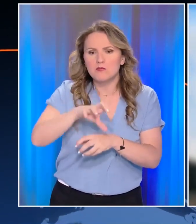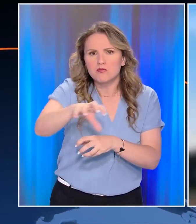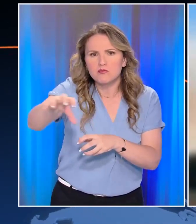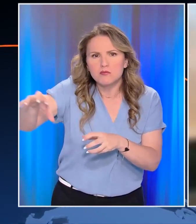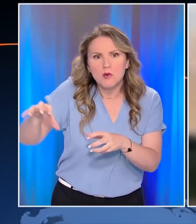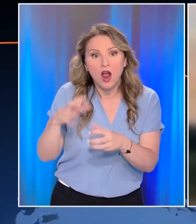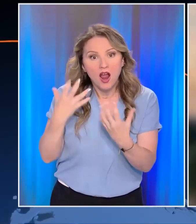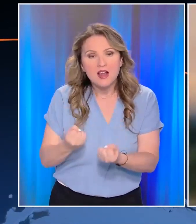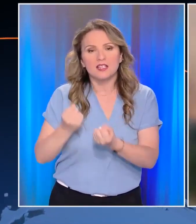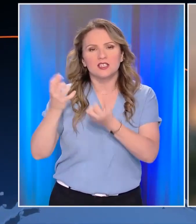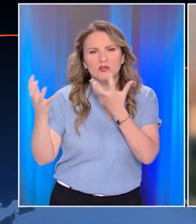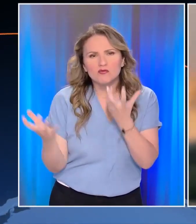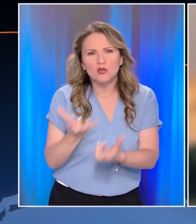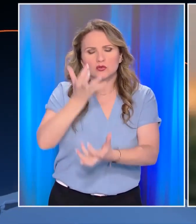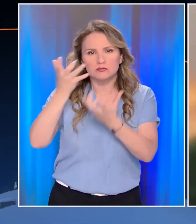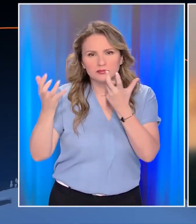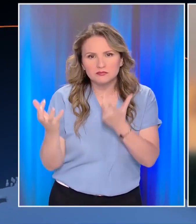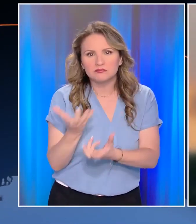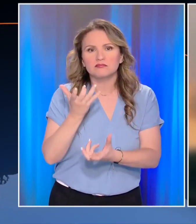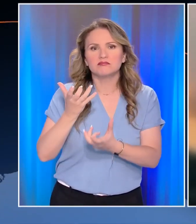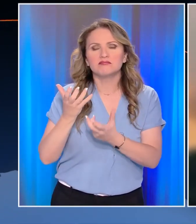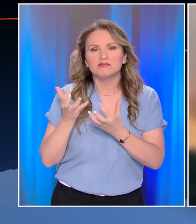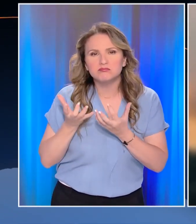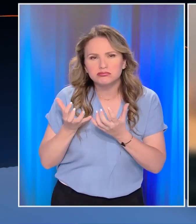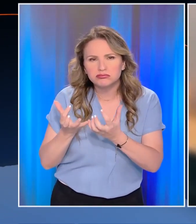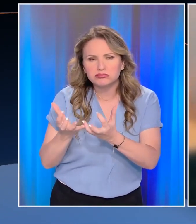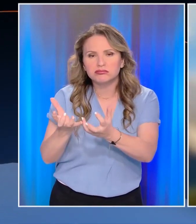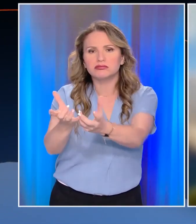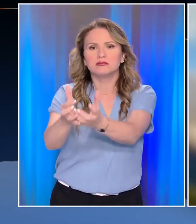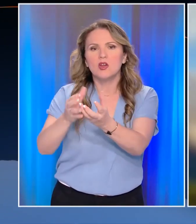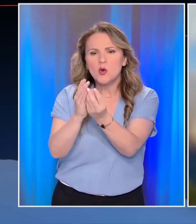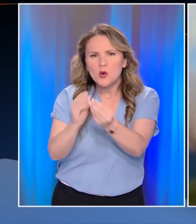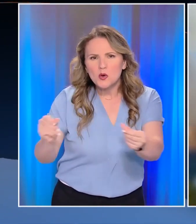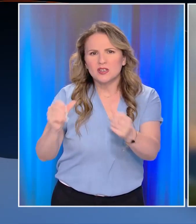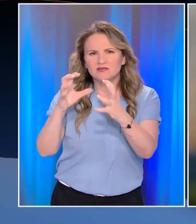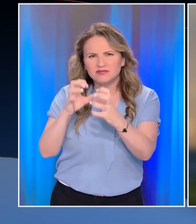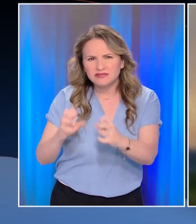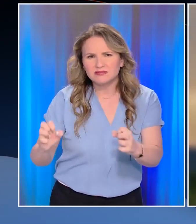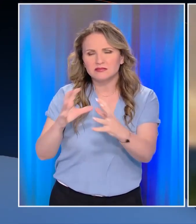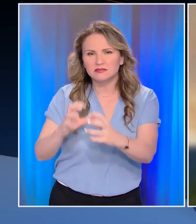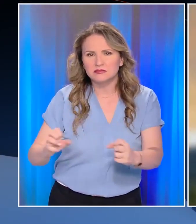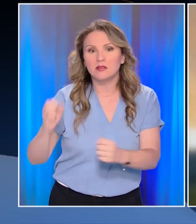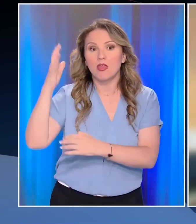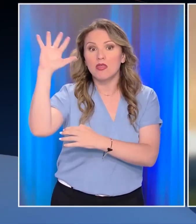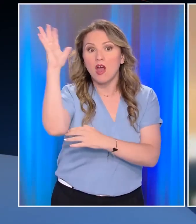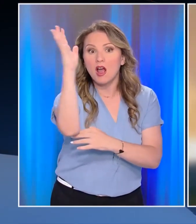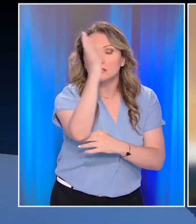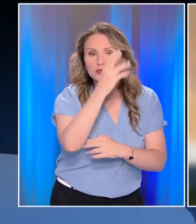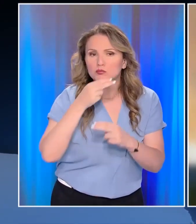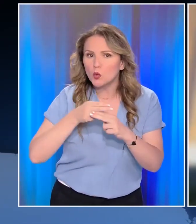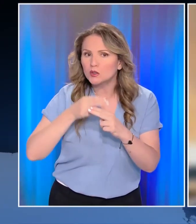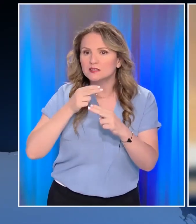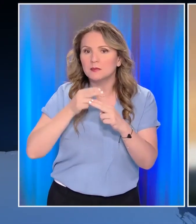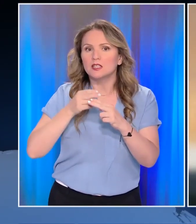οποία βρίσκονται ακόμα σε πλήρη εξέλιξη και στο διάβα τους δυστυχώς αφήνουν στάχτη πολύ μεγάλες δασικές εκτάσεις που έως τώρα